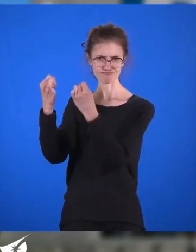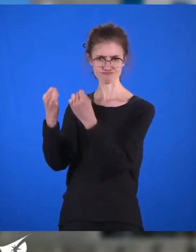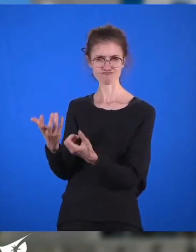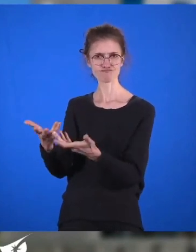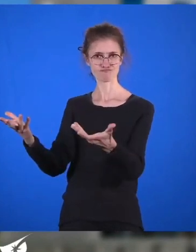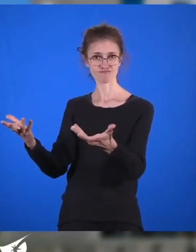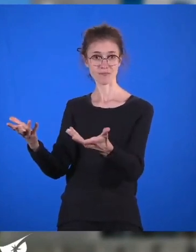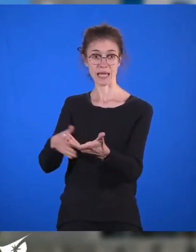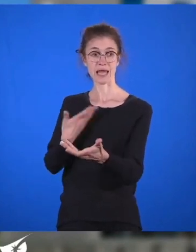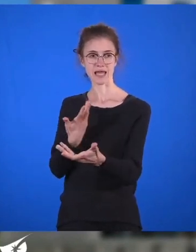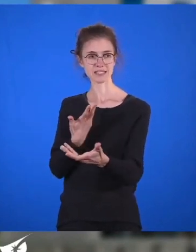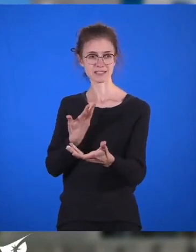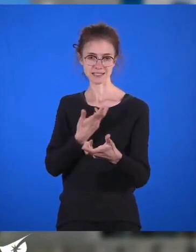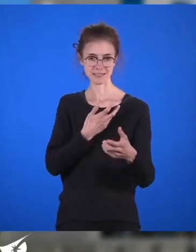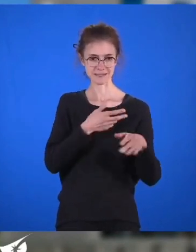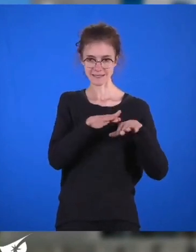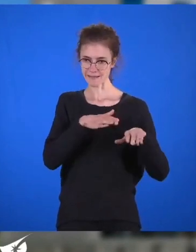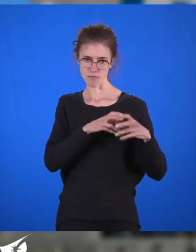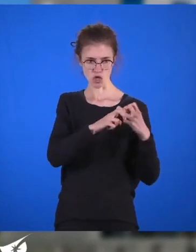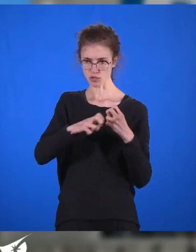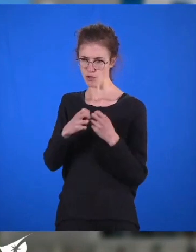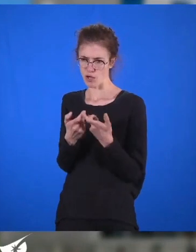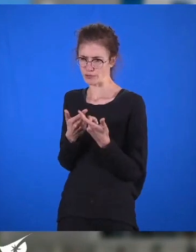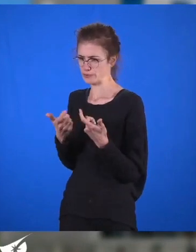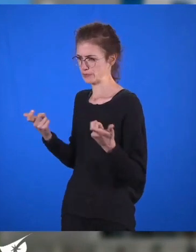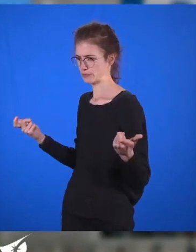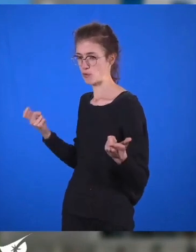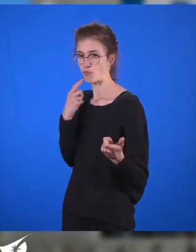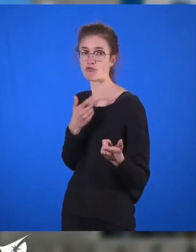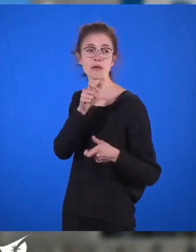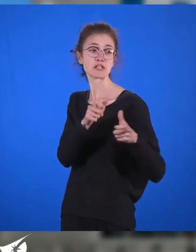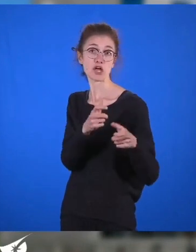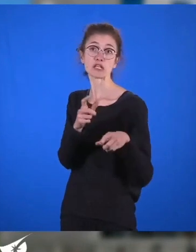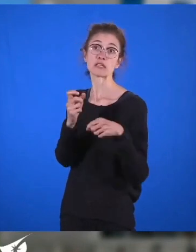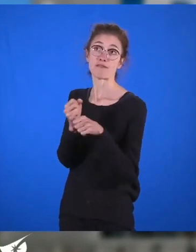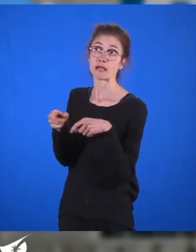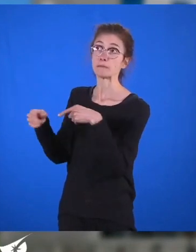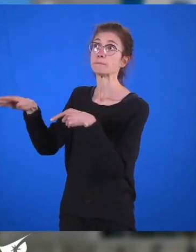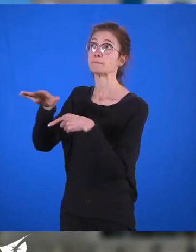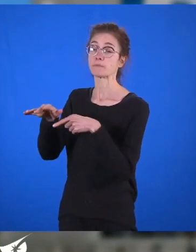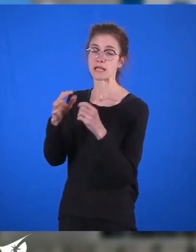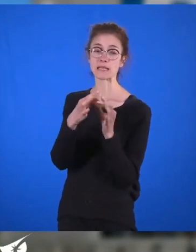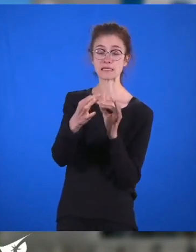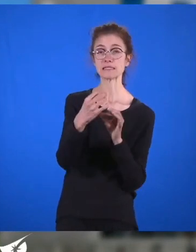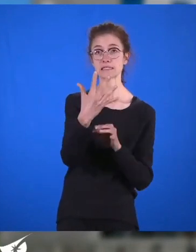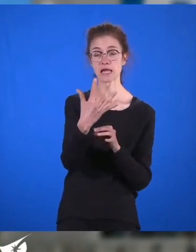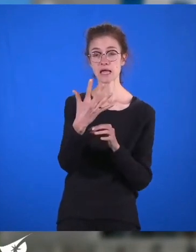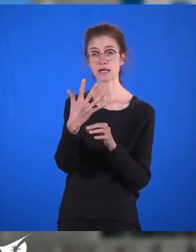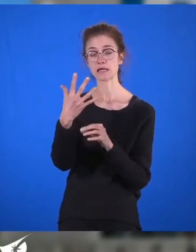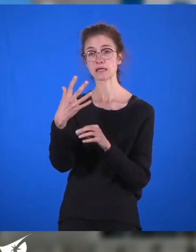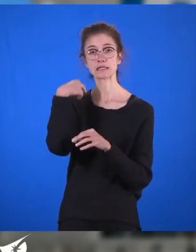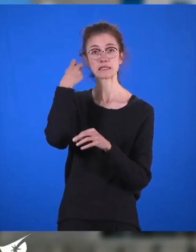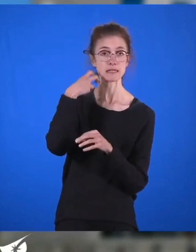proposé à celles et ceux qui y travaillent, ligne 5, train de train, voie verte, nous facilitons les